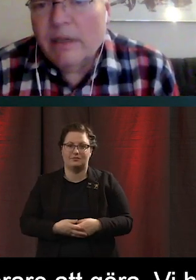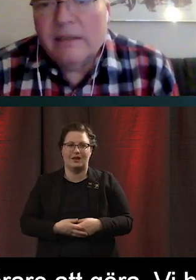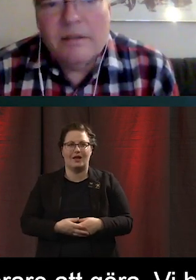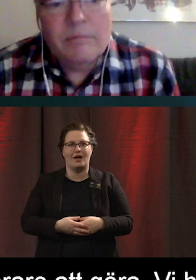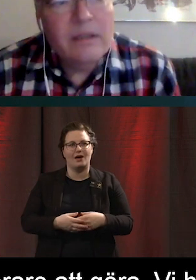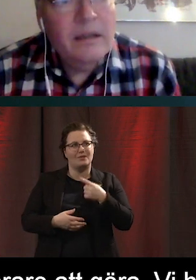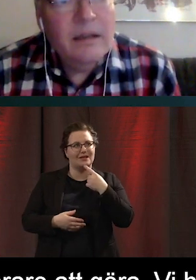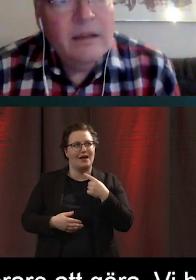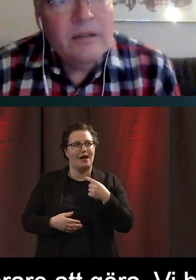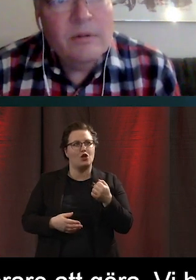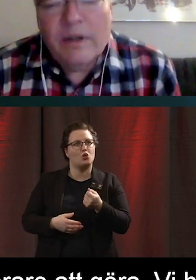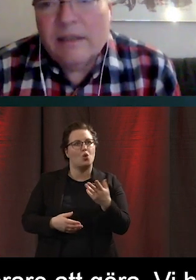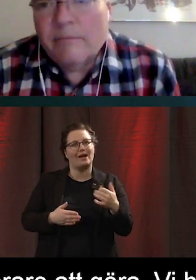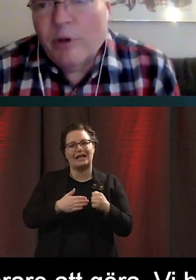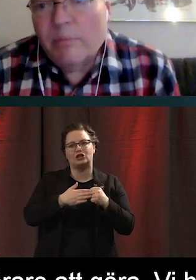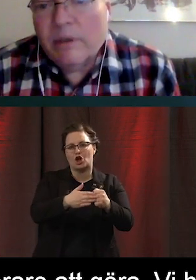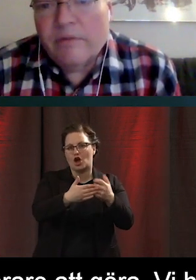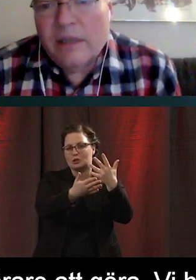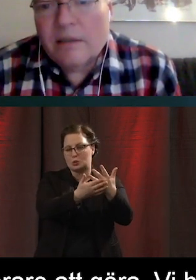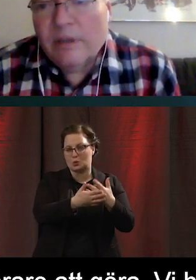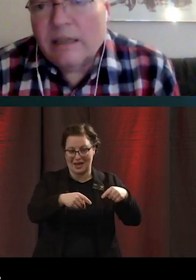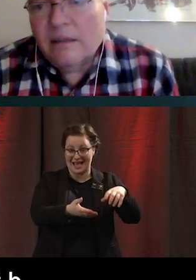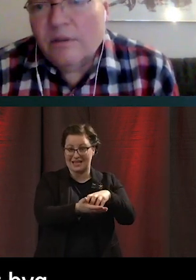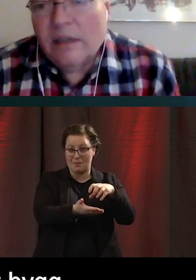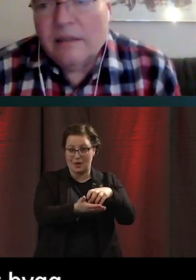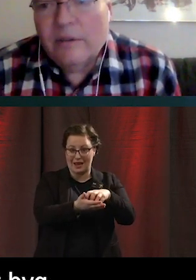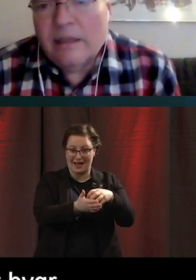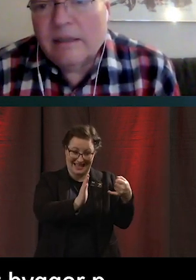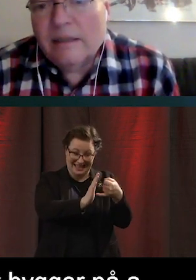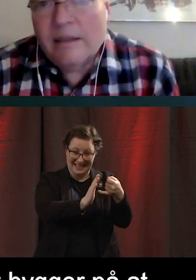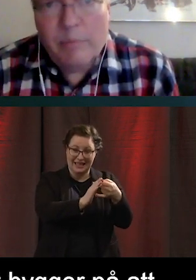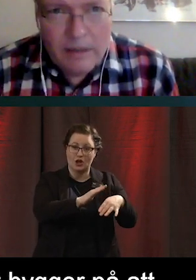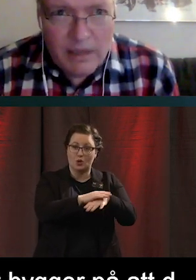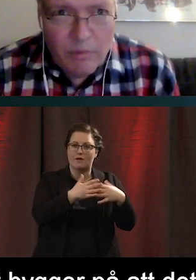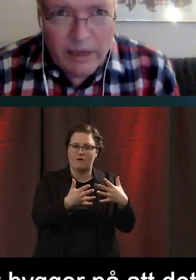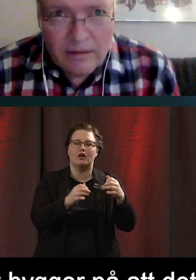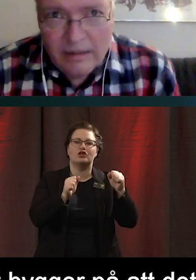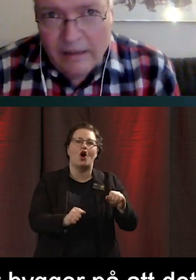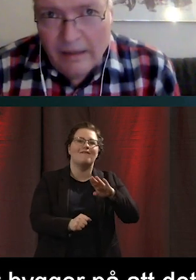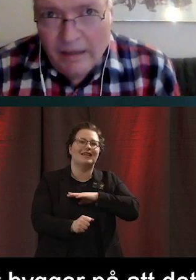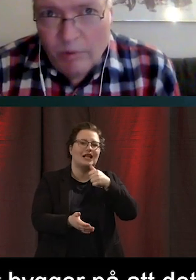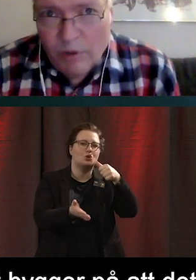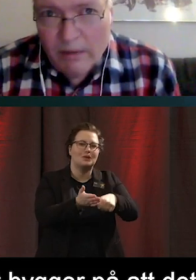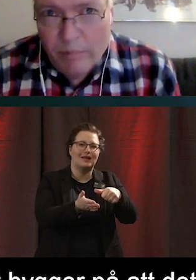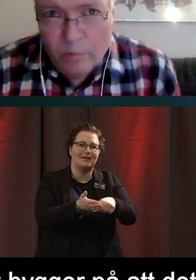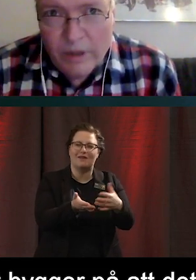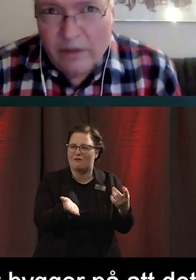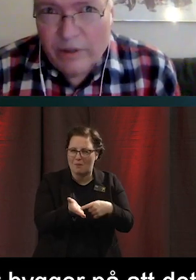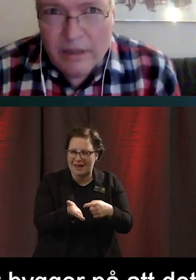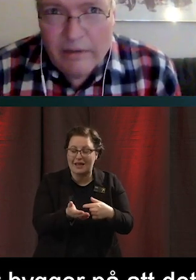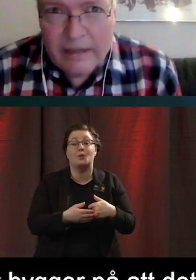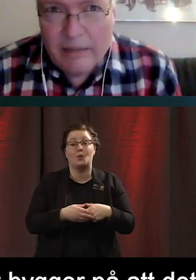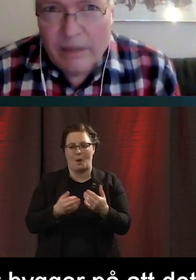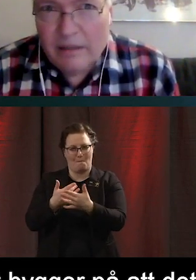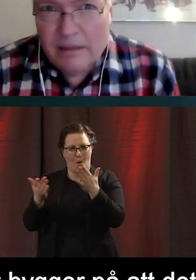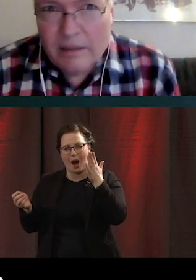i samhället som faktiskt bygger på att det finns kontanter. Och det är till exempel på många boenden